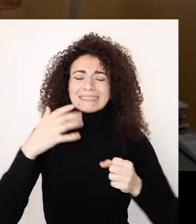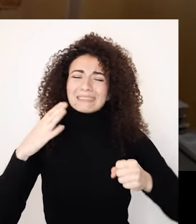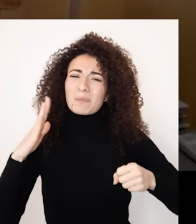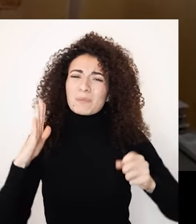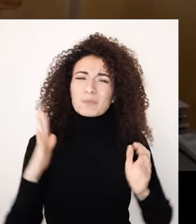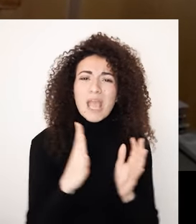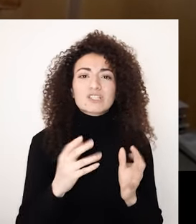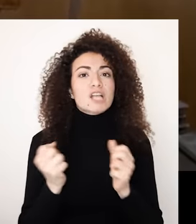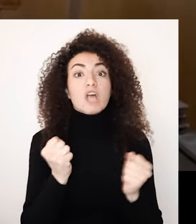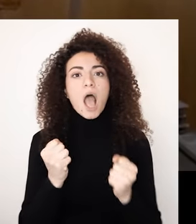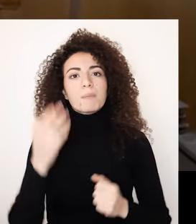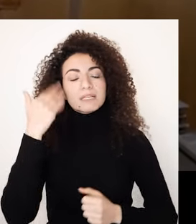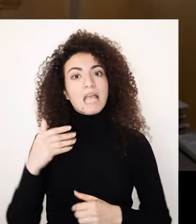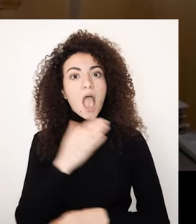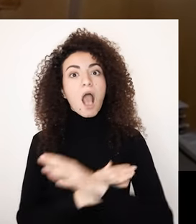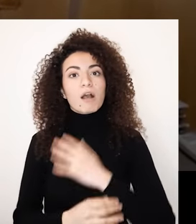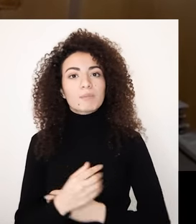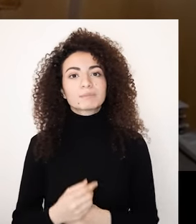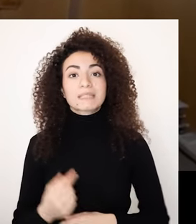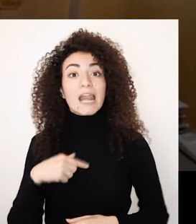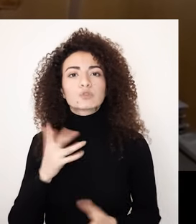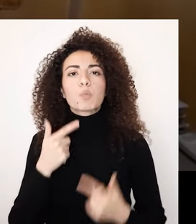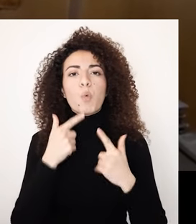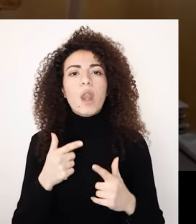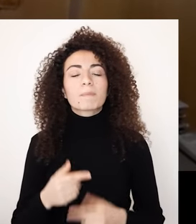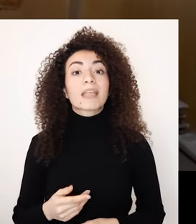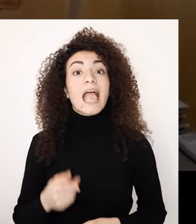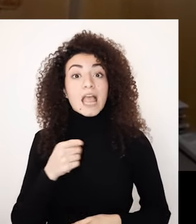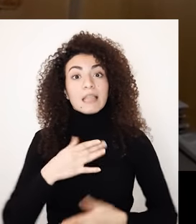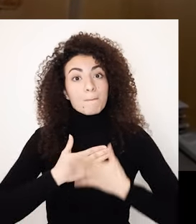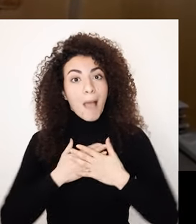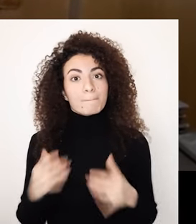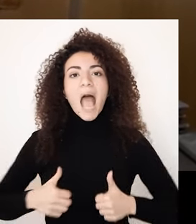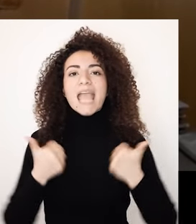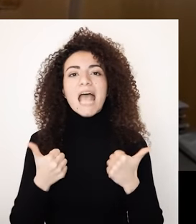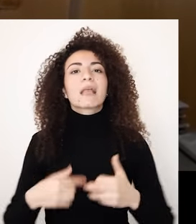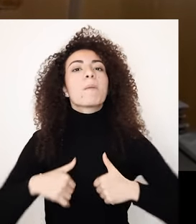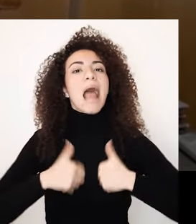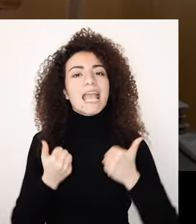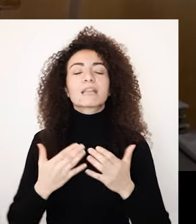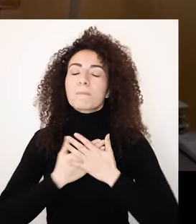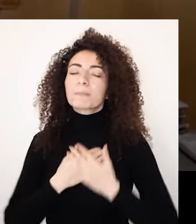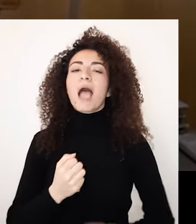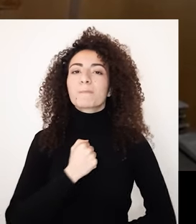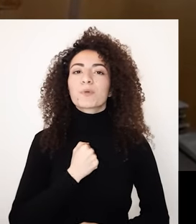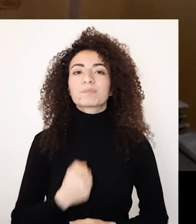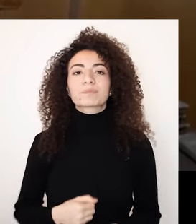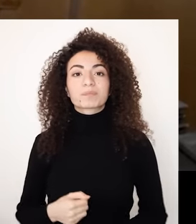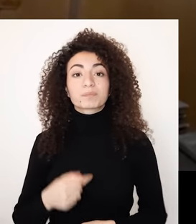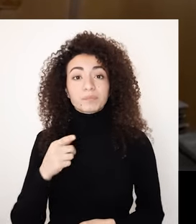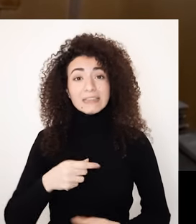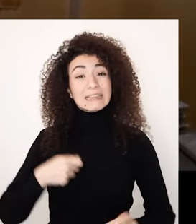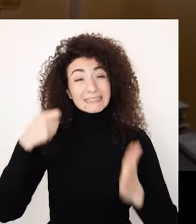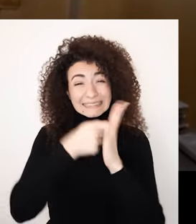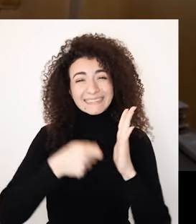الإعاقة رسالتي واللي وجدته إنه كل ما تحبوا الحياة الحياة رح تحبكم وكل ما سعيتوا في الحياة الحياة رح